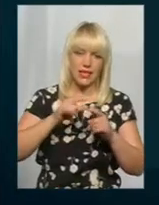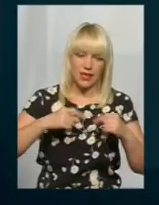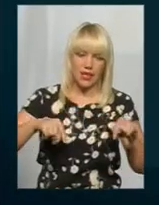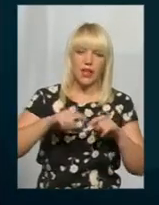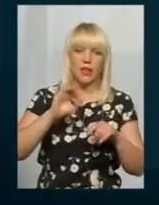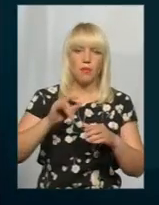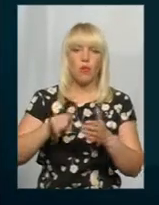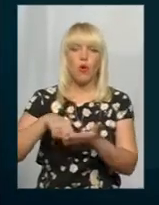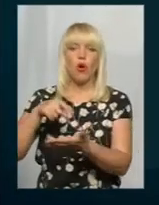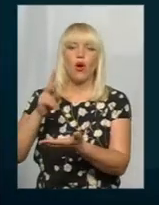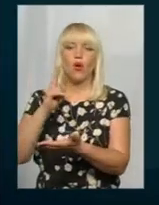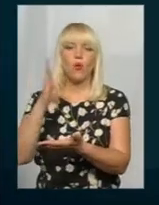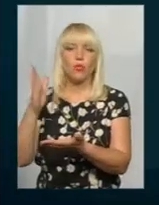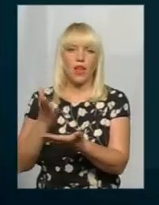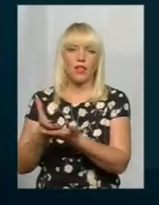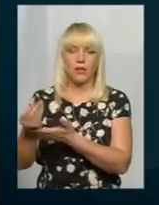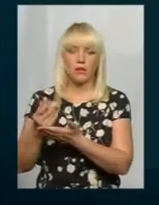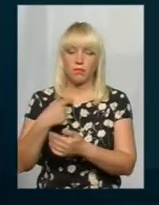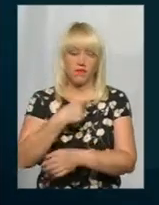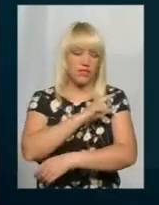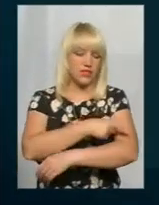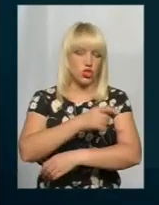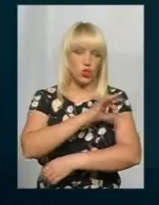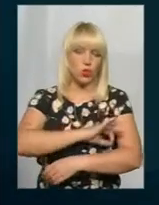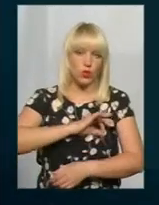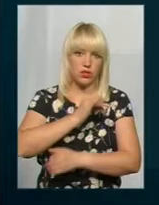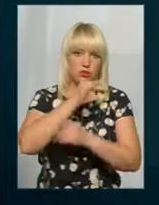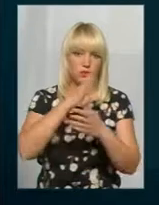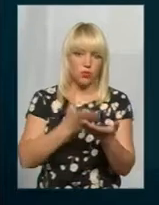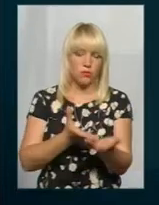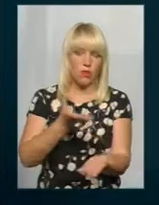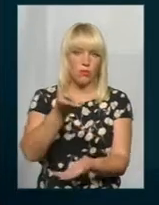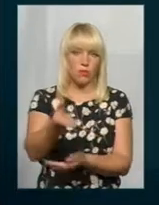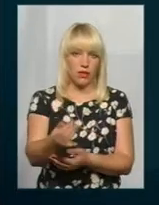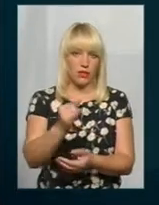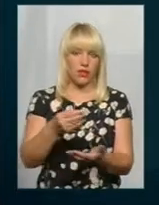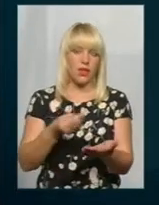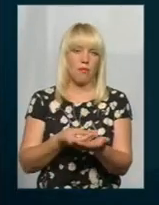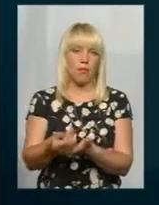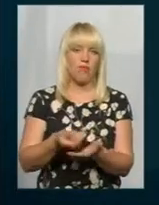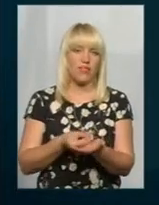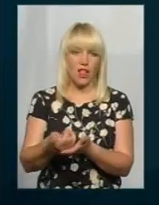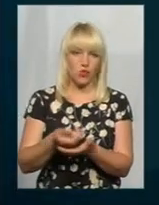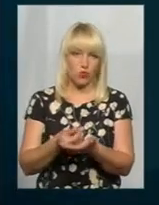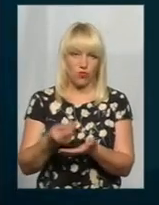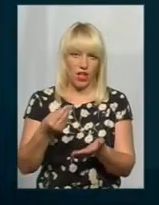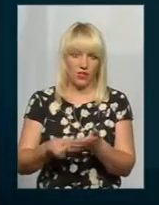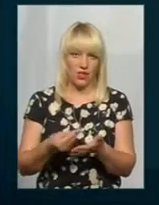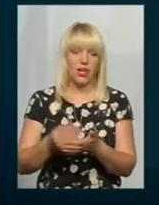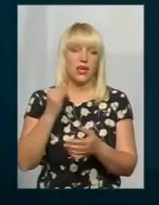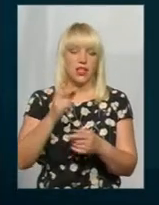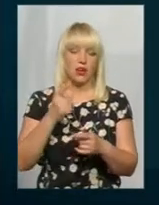платежах. Ми фізично не зможемо і юридично не зможемо проплатити і профінансувати. Єдиний виход – це